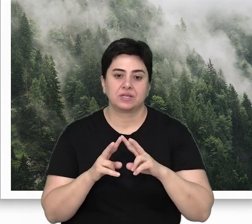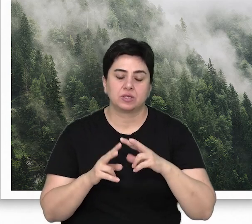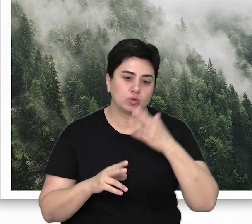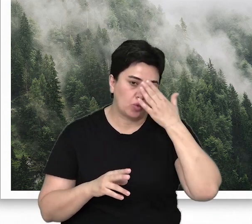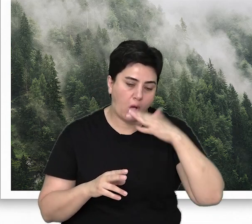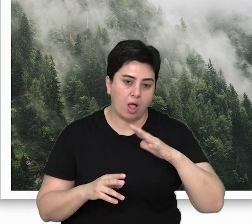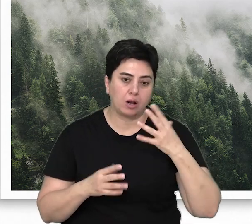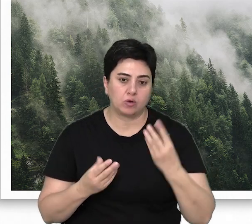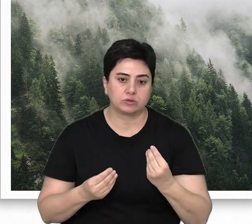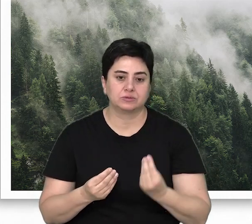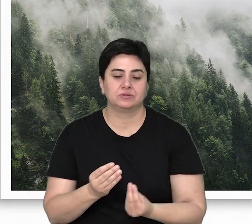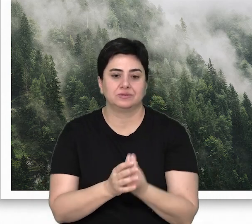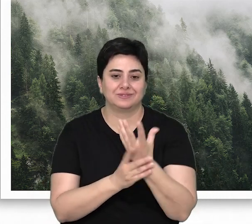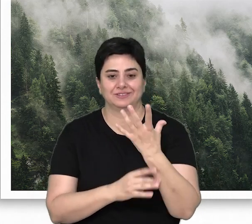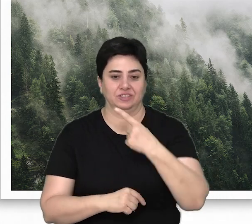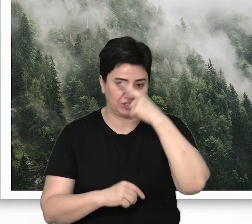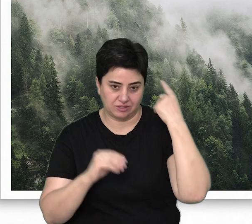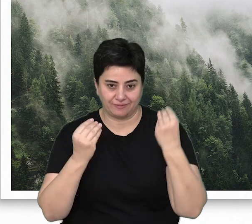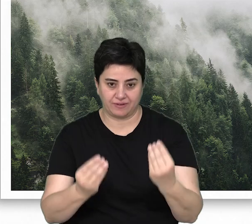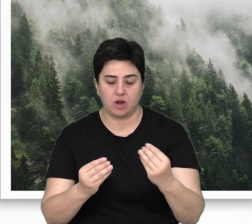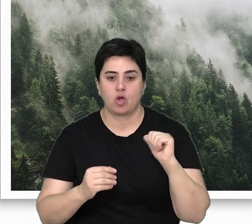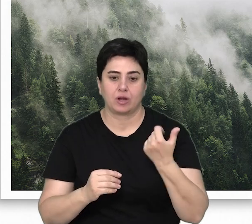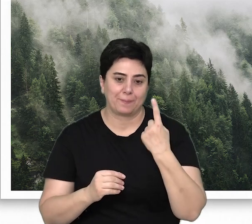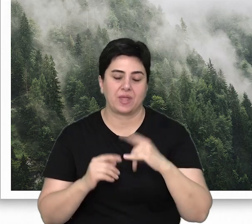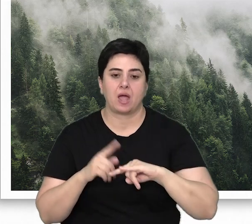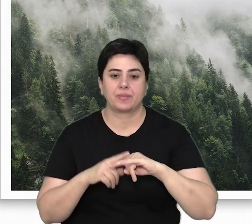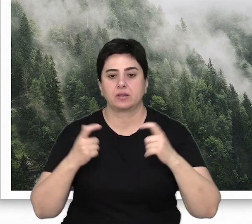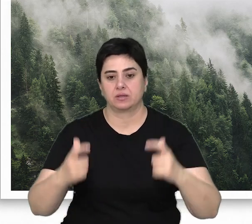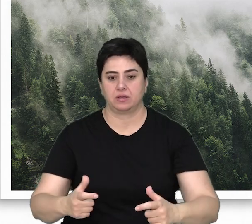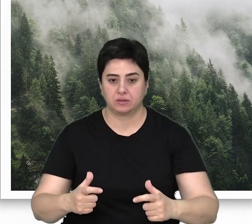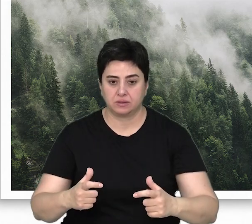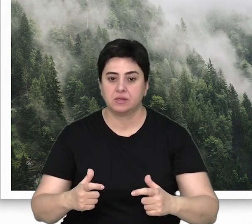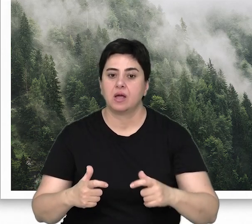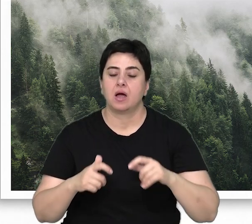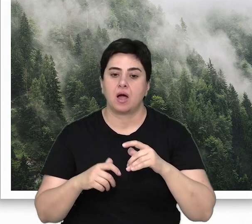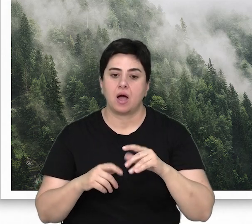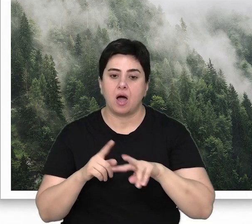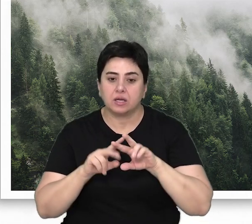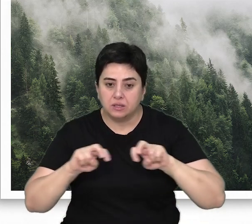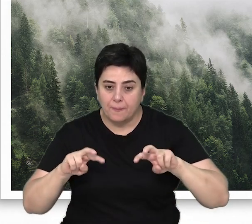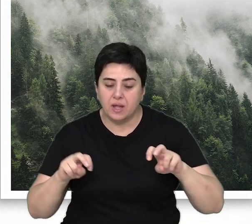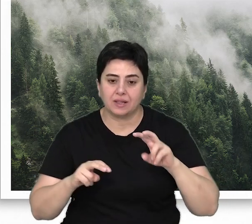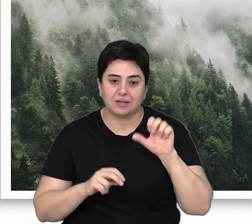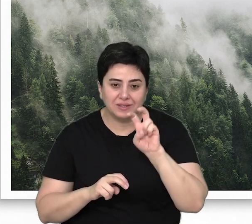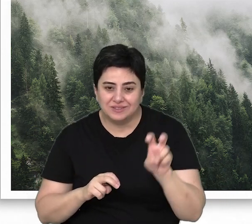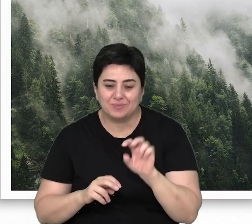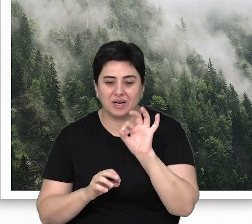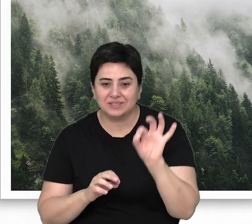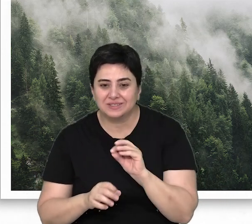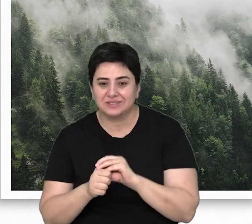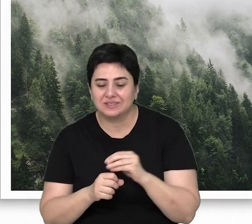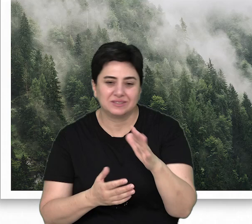meşcerelerin doğal olarak olgunlaşmasına olanak veren önemli habitat alanları, ayıklama, aralama